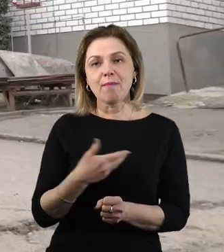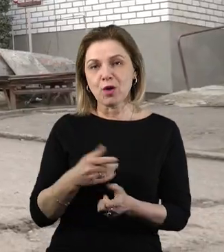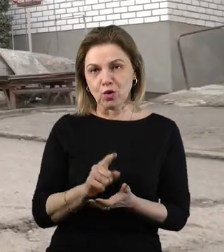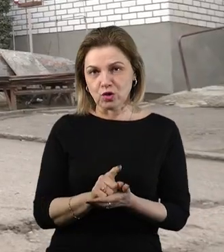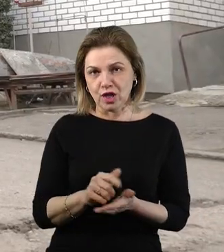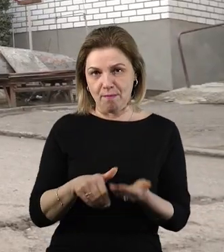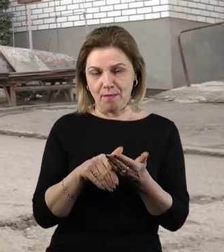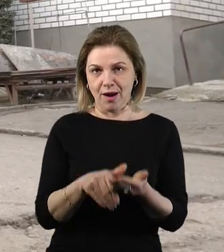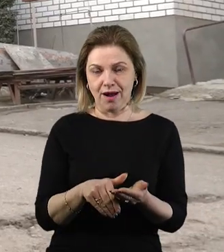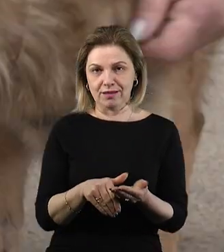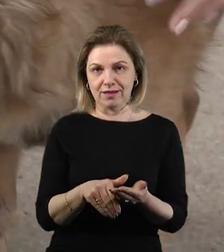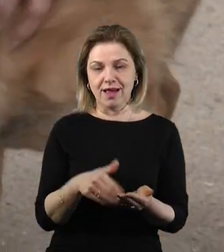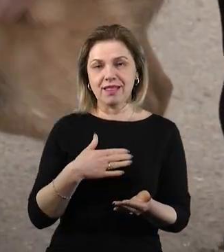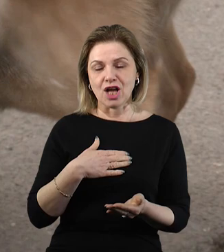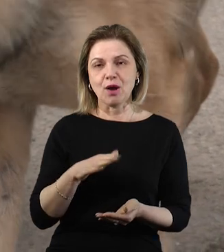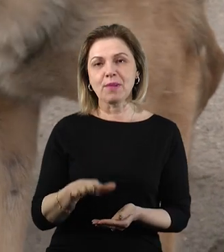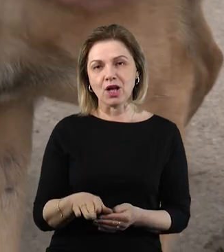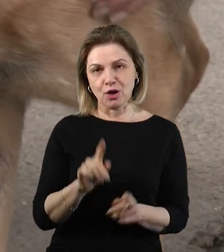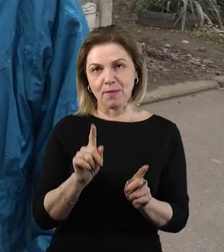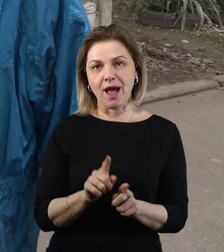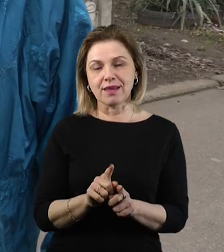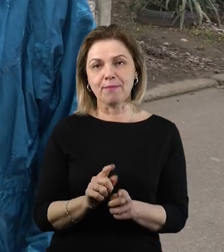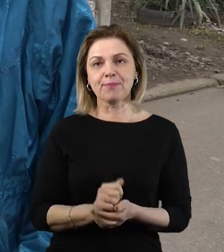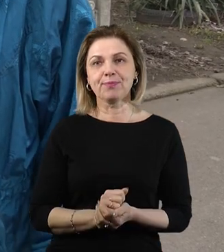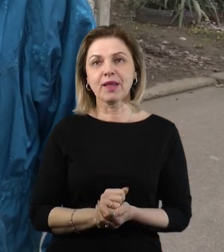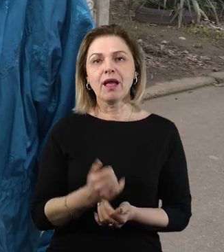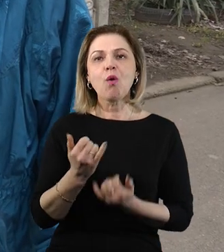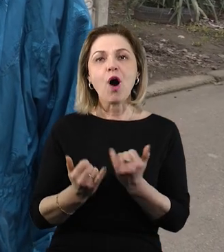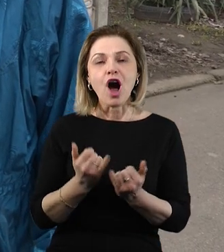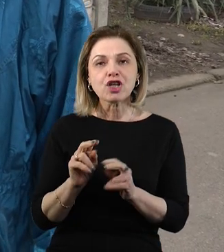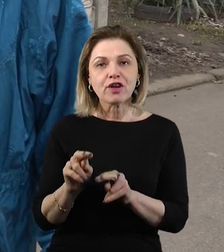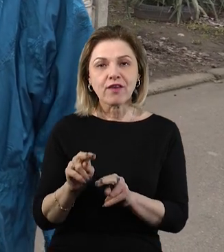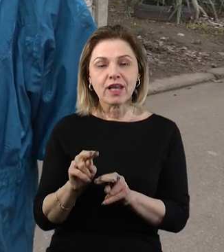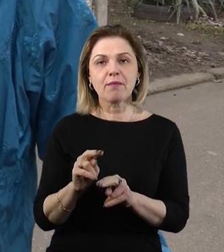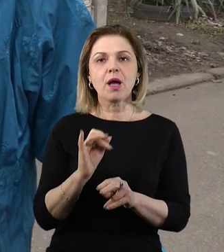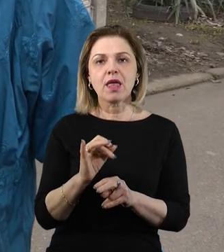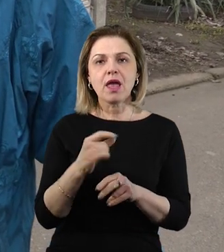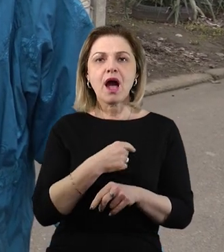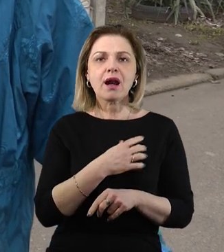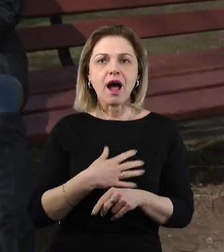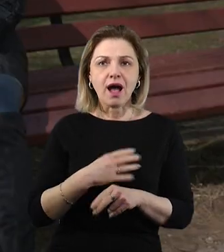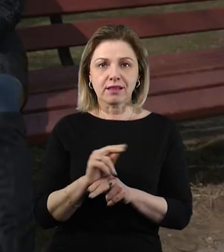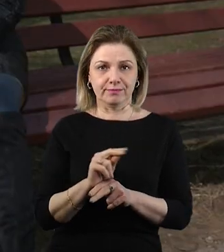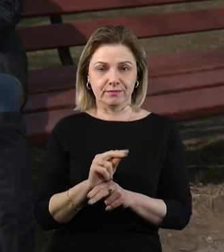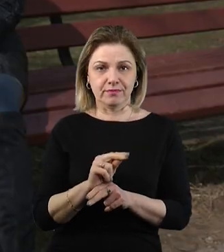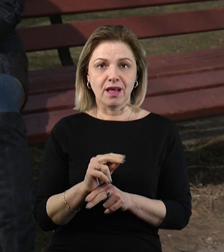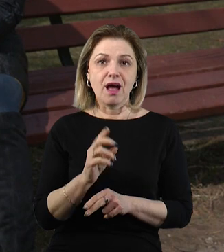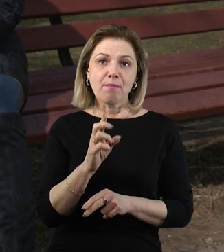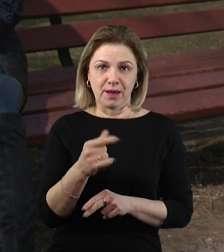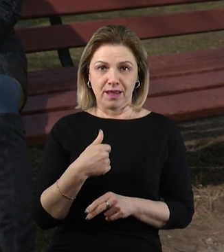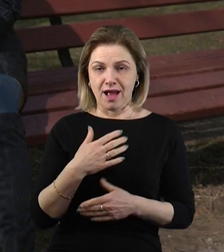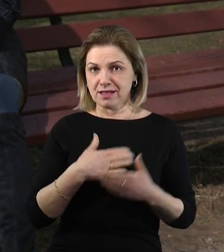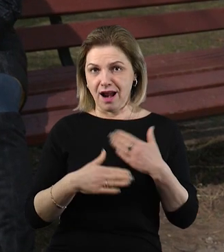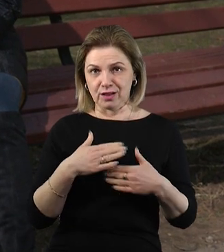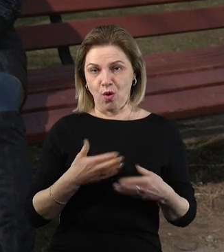Ми маємо допомагати нашим младшим братам. Ми його обихажуємо, обробляємо рани, як можемо. Та я б з радістю,